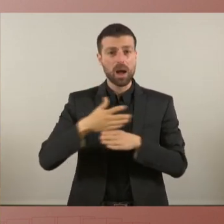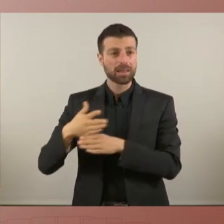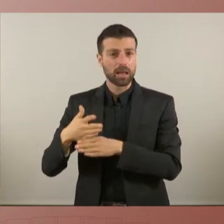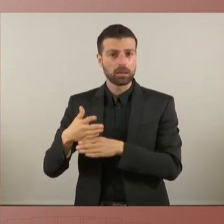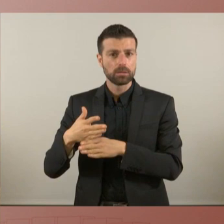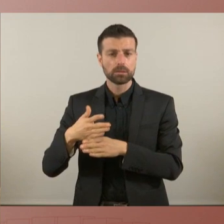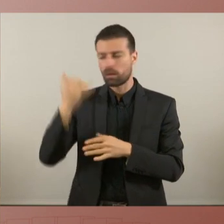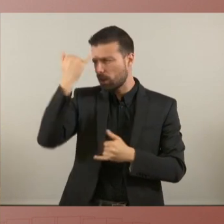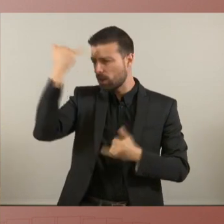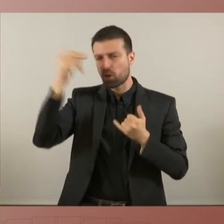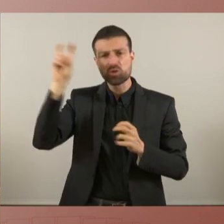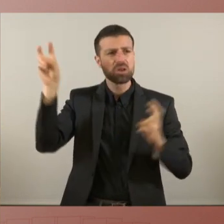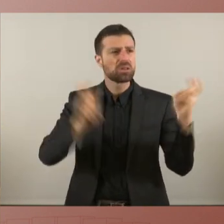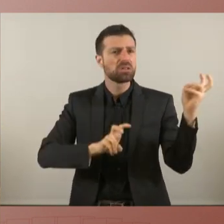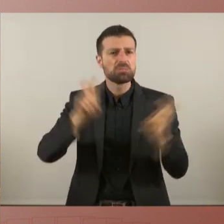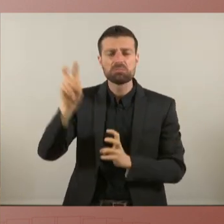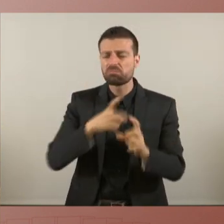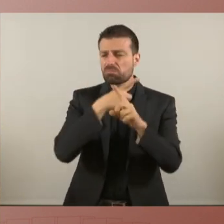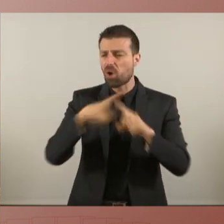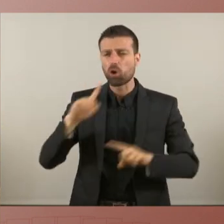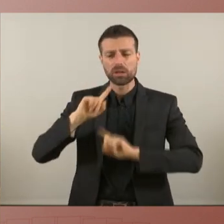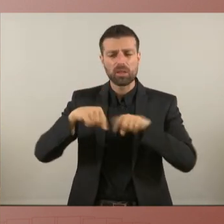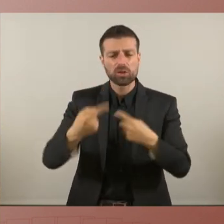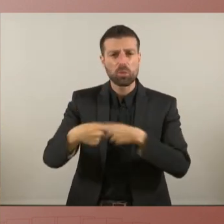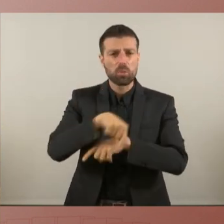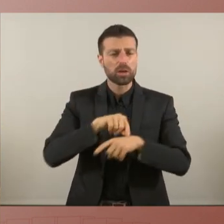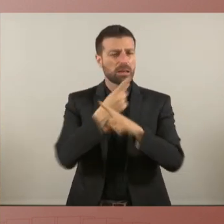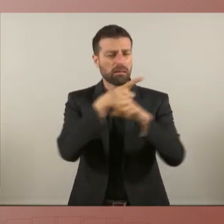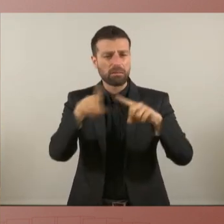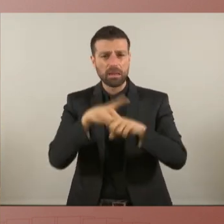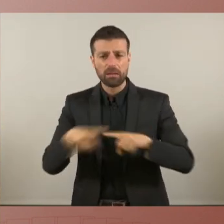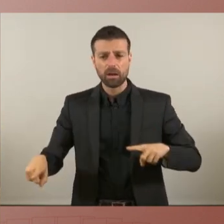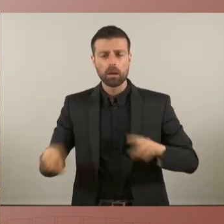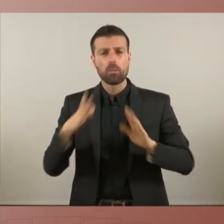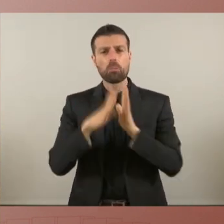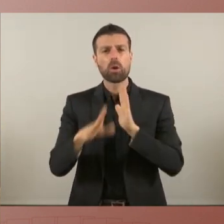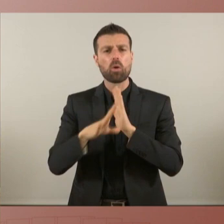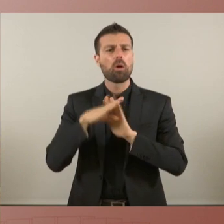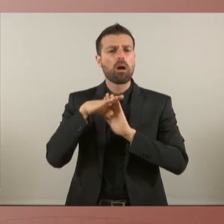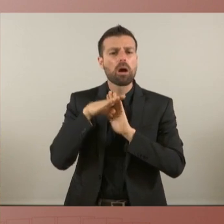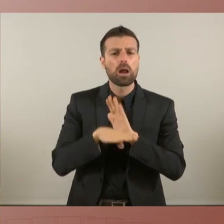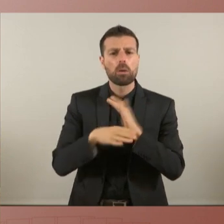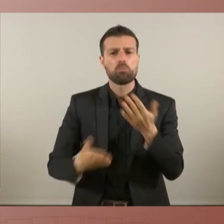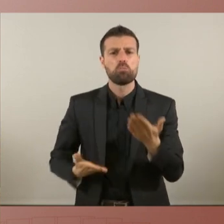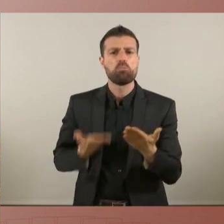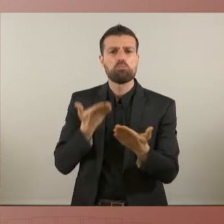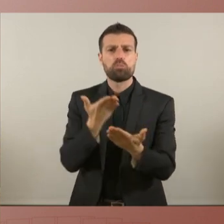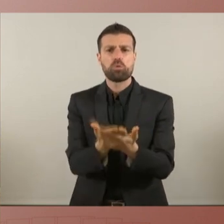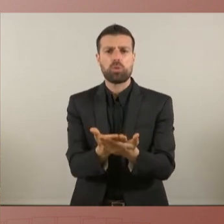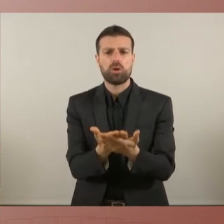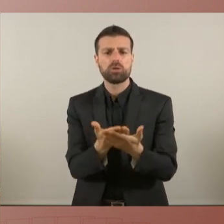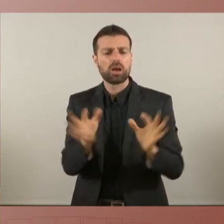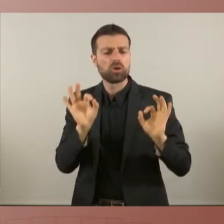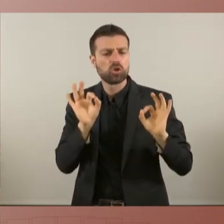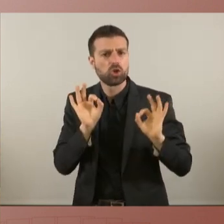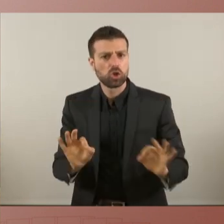origen ideològic i des de diferent tradició política duien al seu programa una proposta concreta per